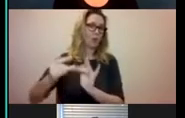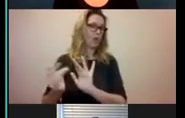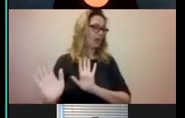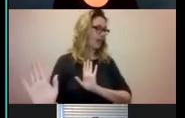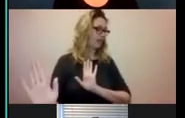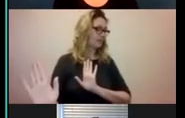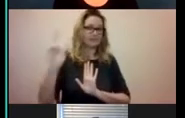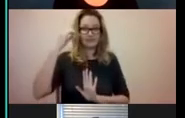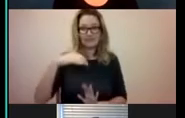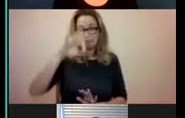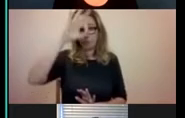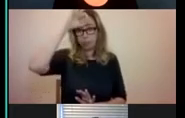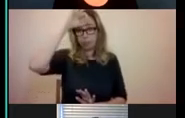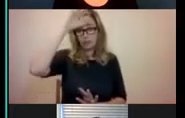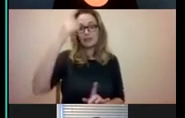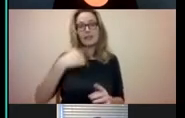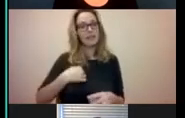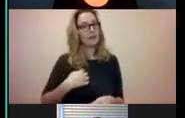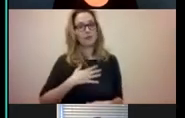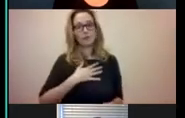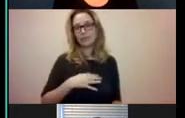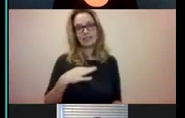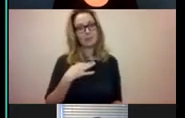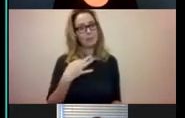kaas van gegeten. Ik voelde me daar ook helemaal niet prettig bij.